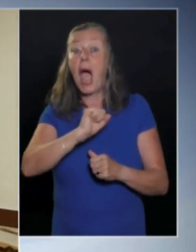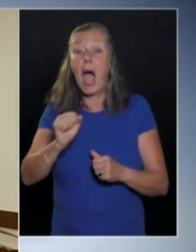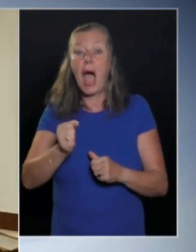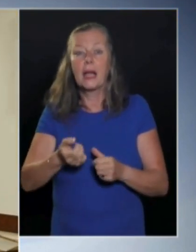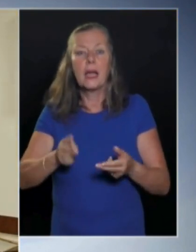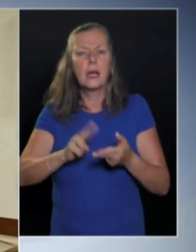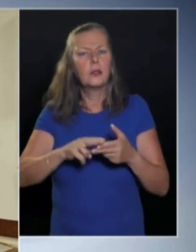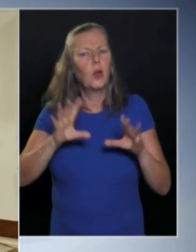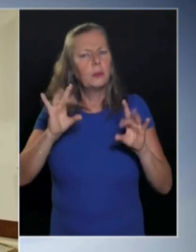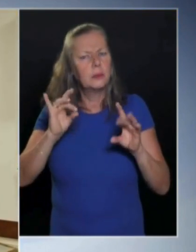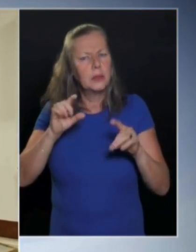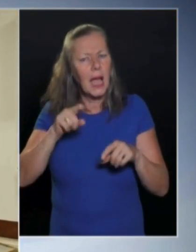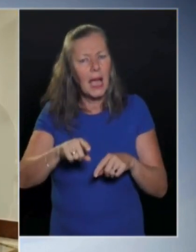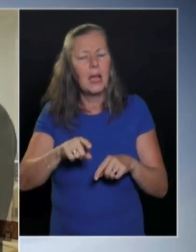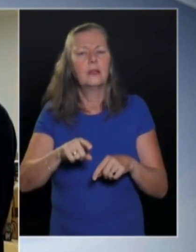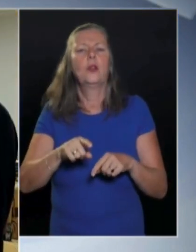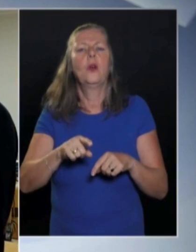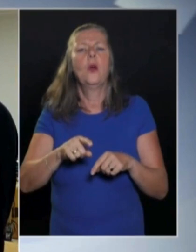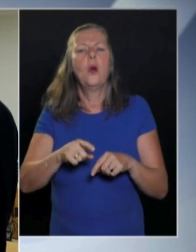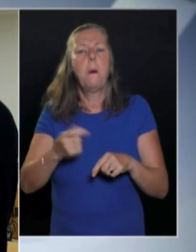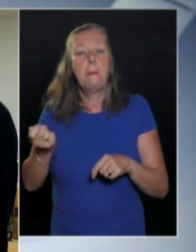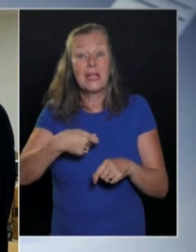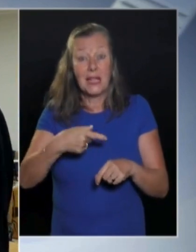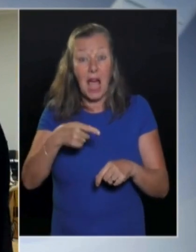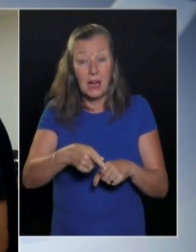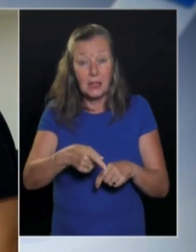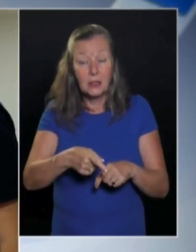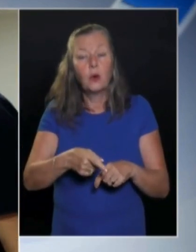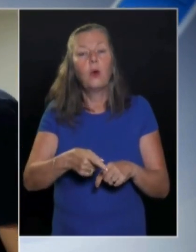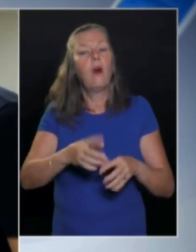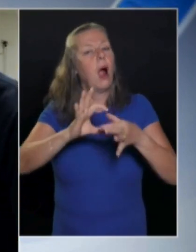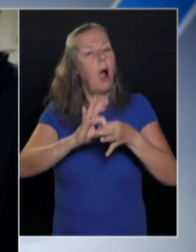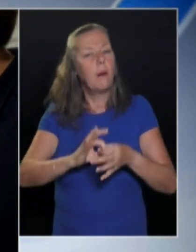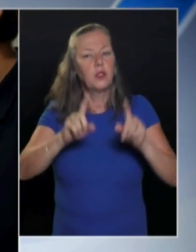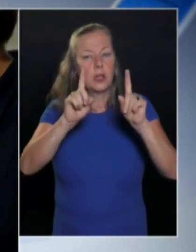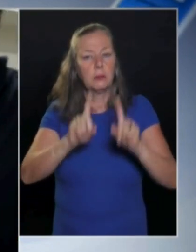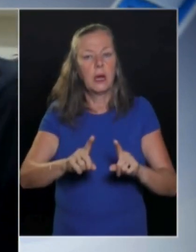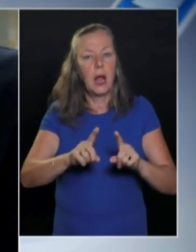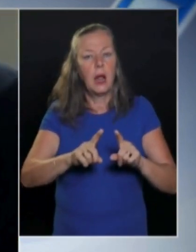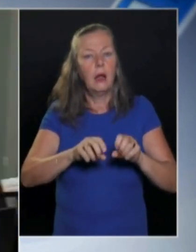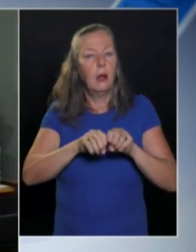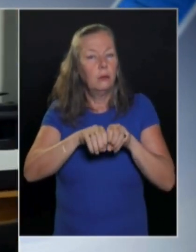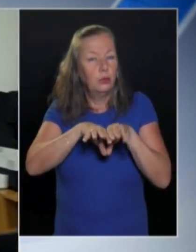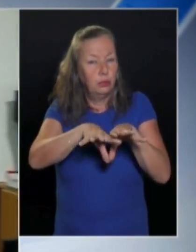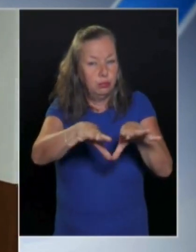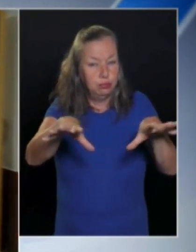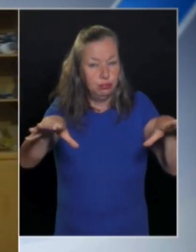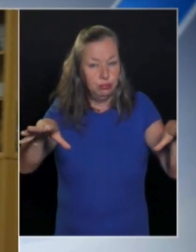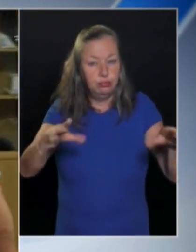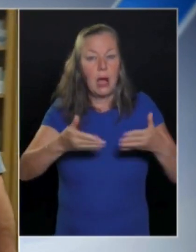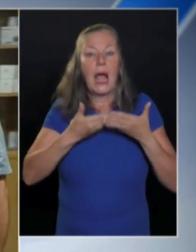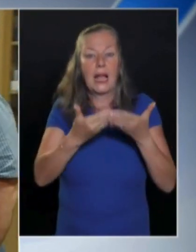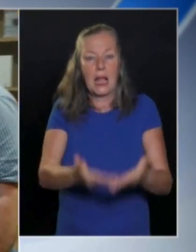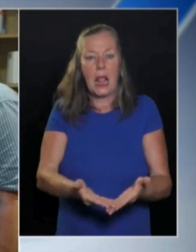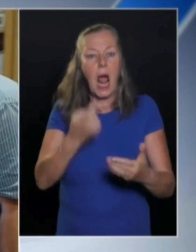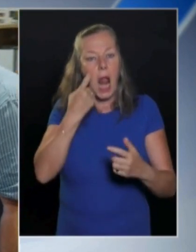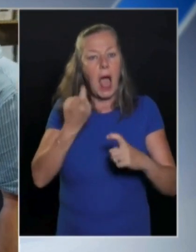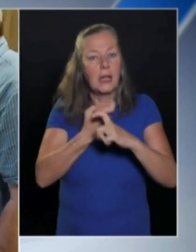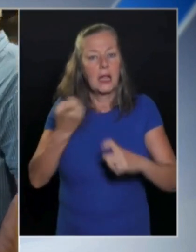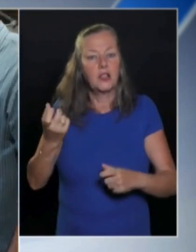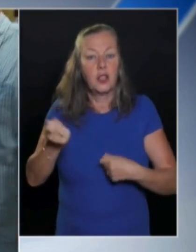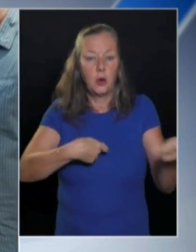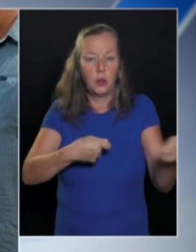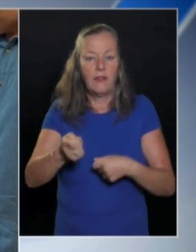Ádnesék több tucat beszállítóval állnak kapcsolatban, és igyekeznek minél szélesebb termékkínálatot biztosítani a